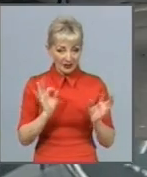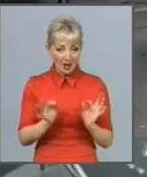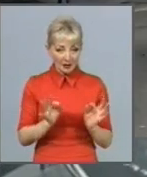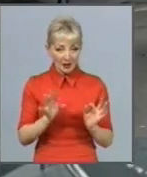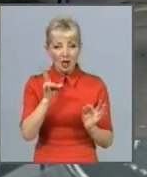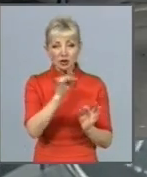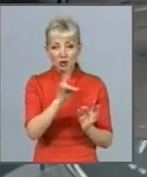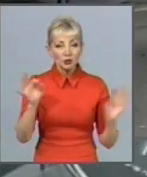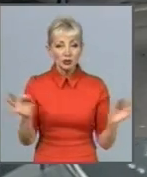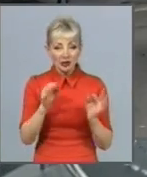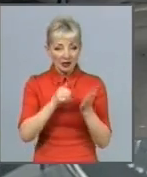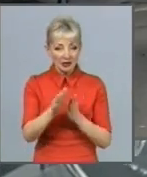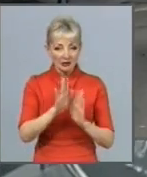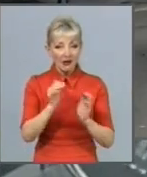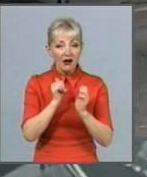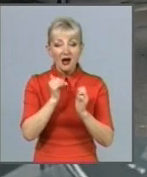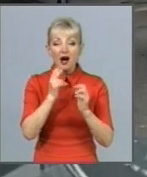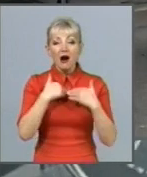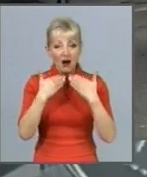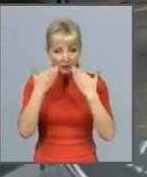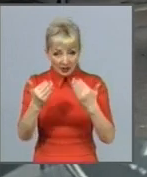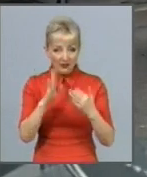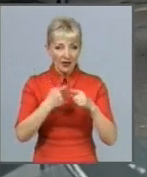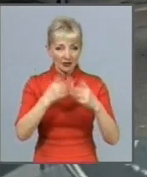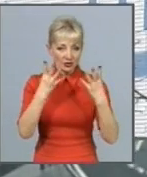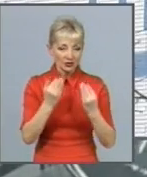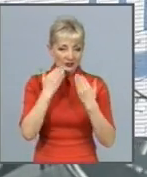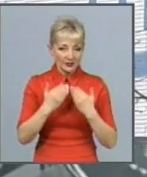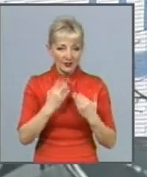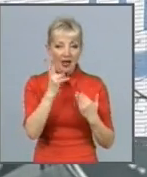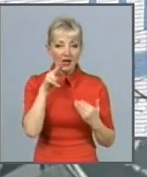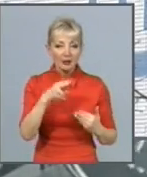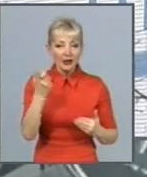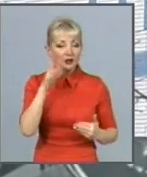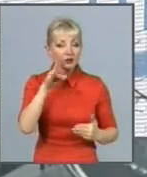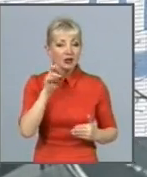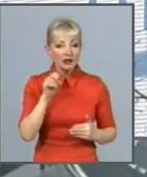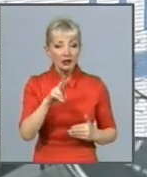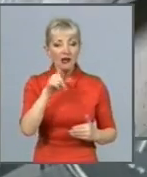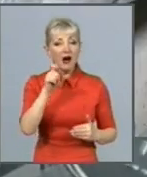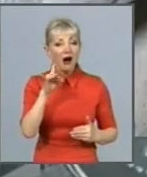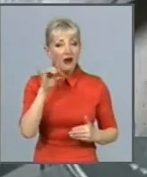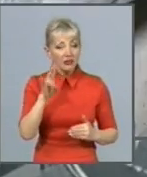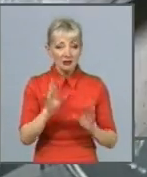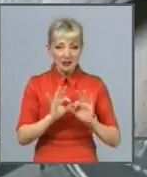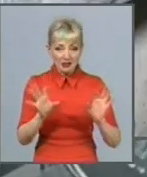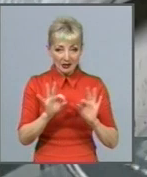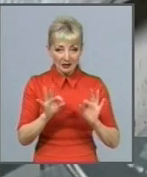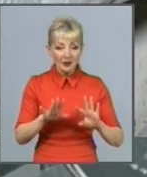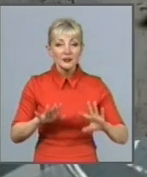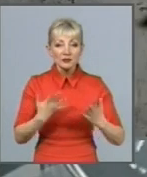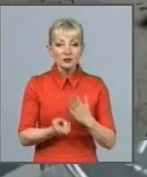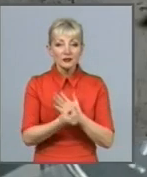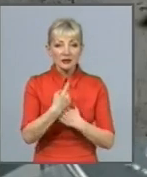Щодо звернень громадян до ОКП «Харківводоканал», Валерій Харлан розповідає послідовність дій у разі виникнення поломок чи